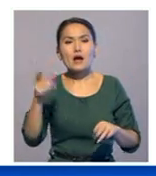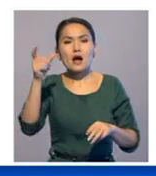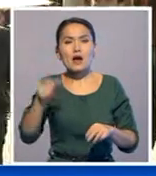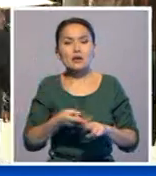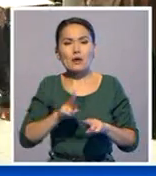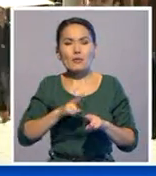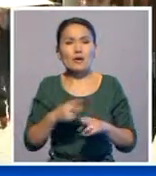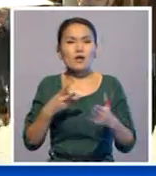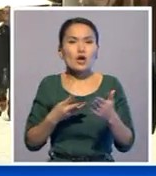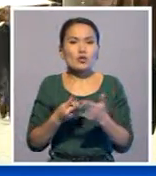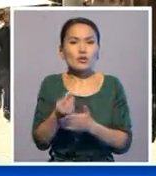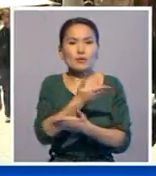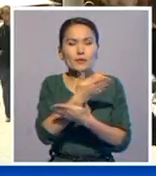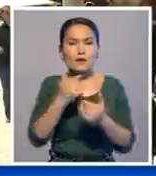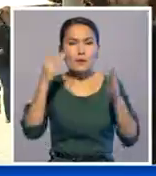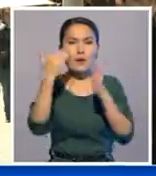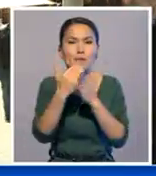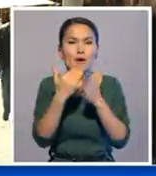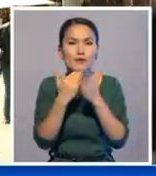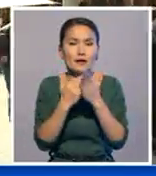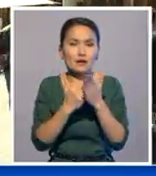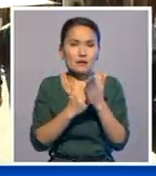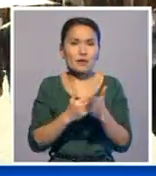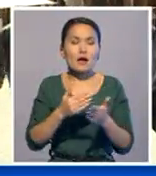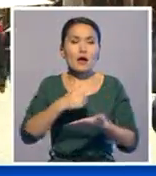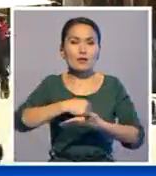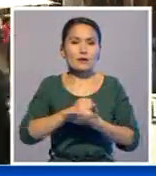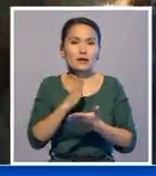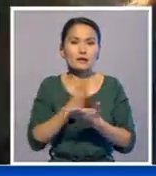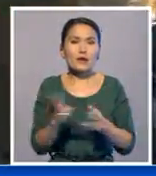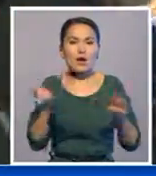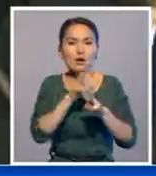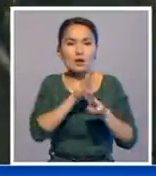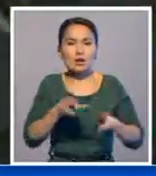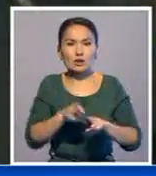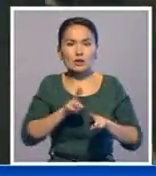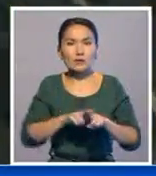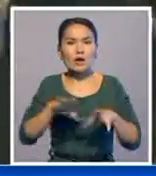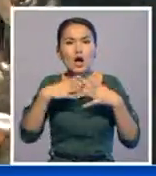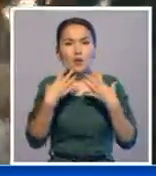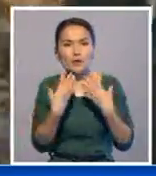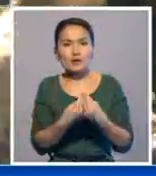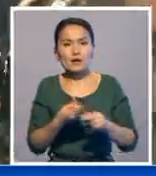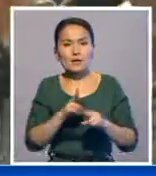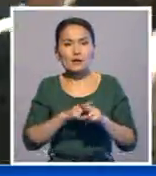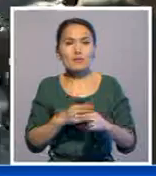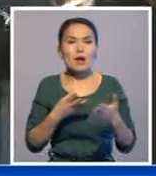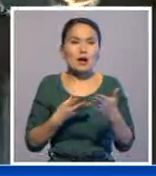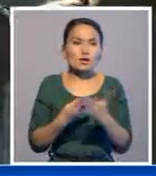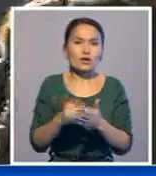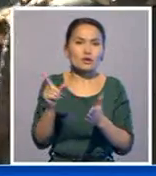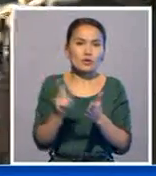төлемдерден айыру туралы бағдырлама қабылдады. Бүгінде радикалды топ өкілдері біліктен өздеріне және отбасым шөйлеріне барлық